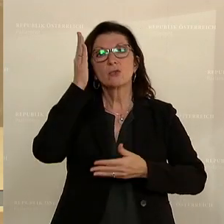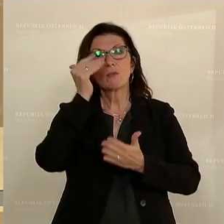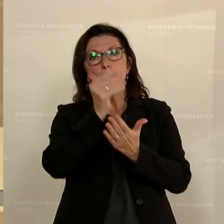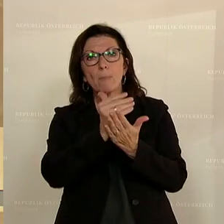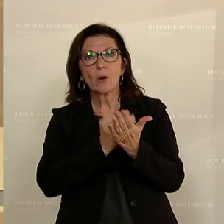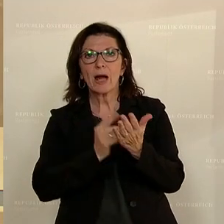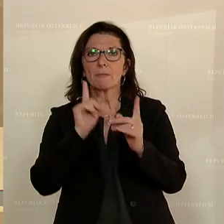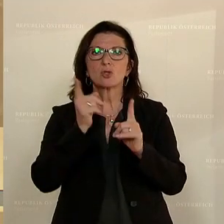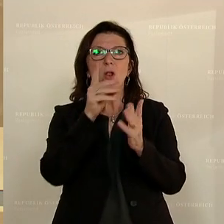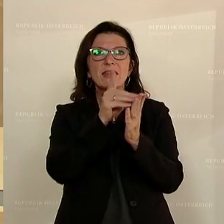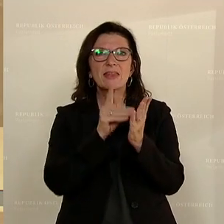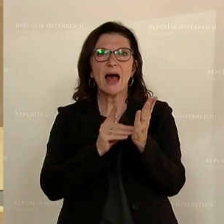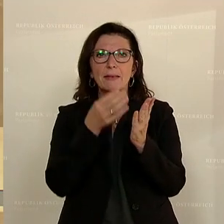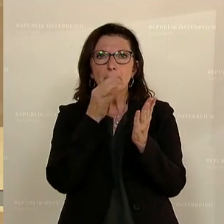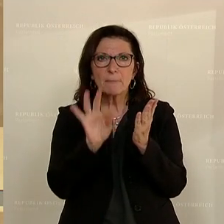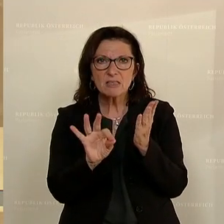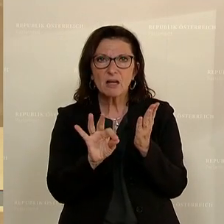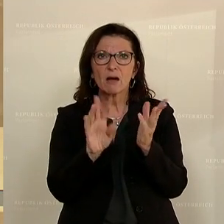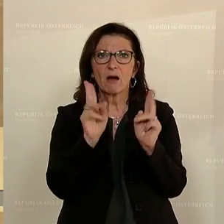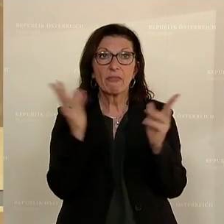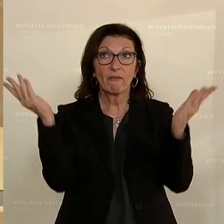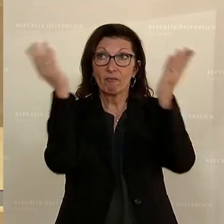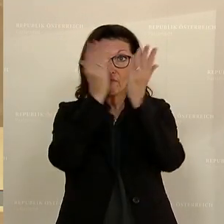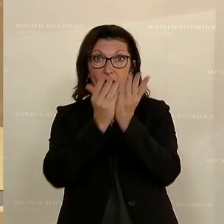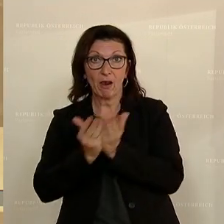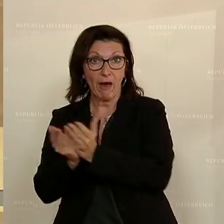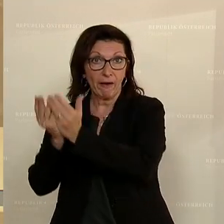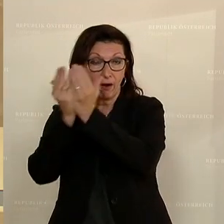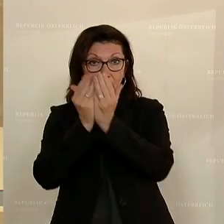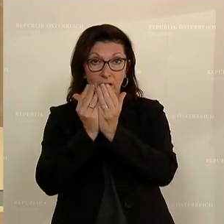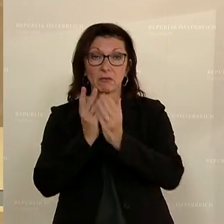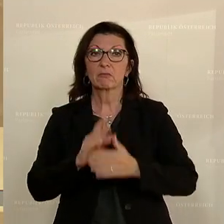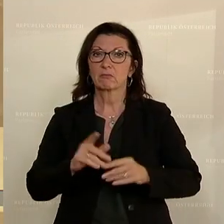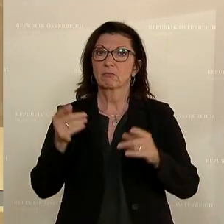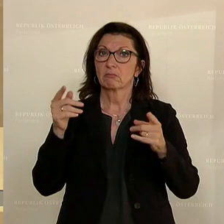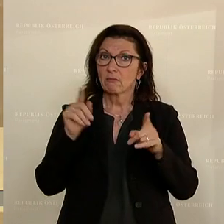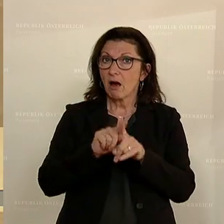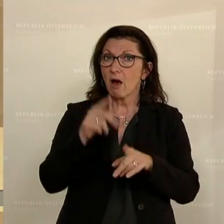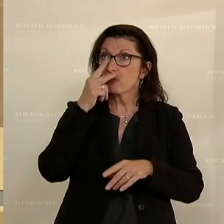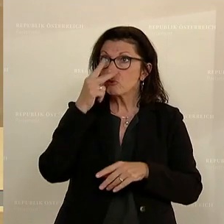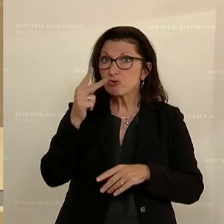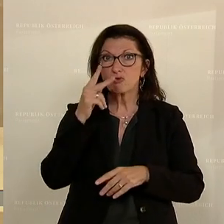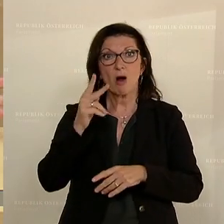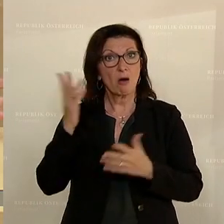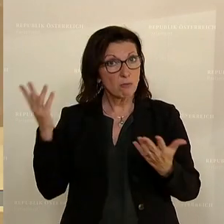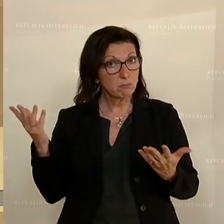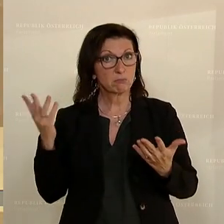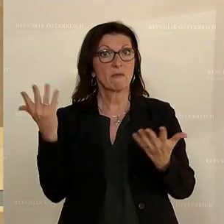Daten liefern, um bessere Vergleiche auch bei den Benchmarks erstellen zu können.